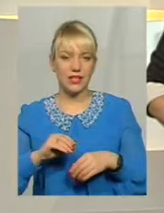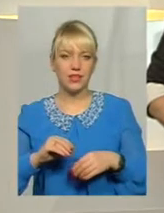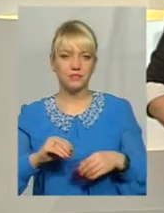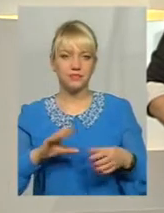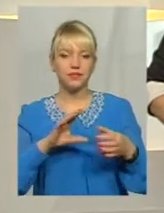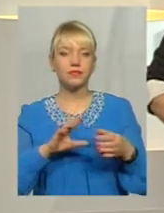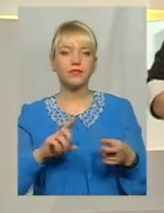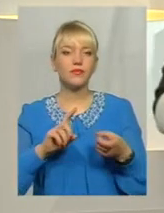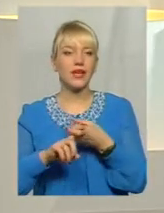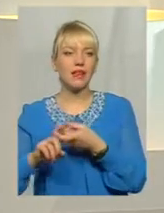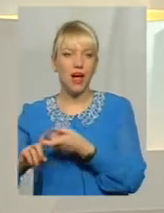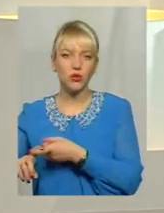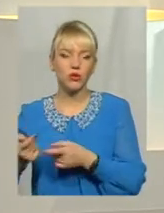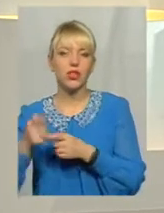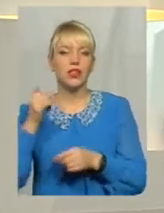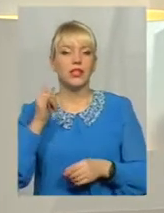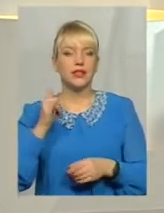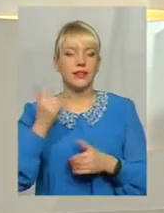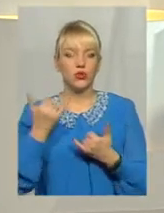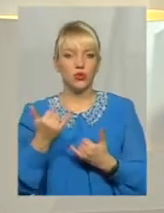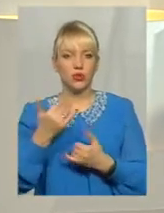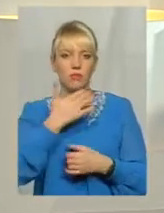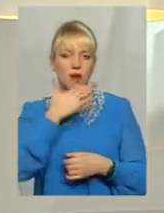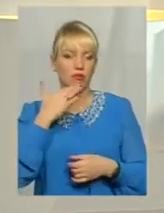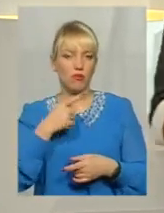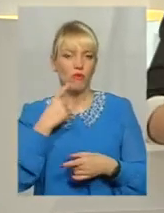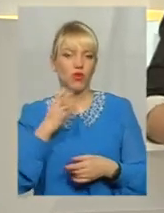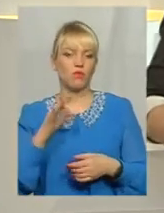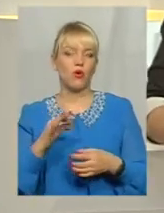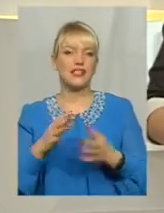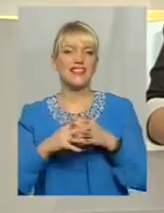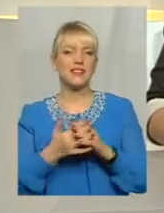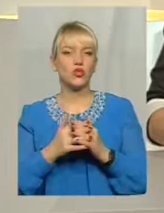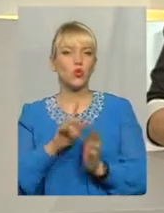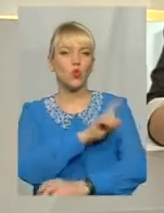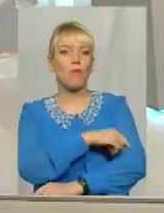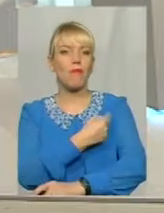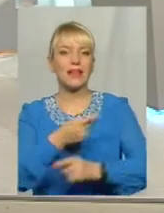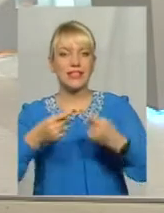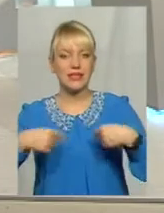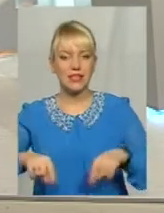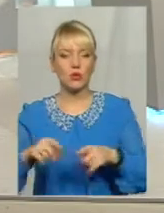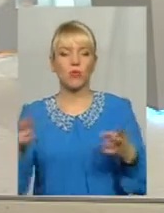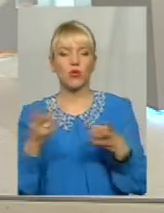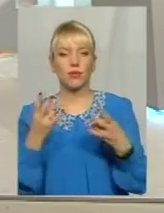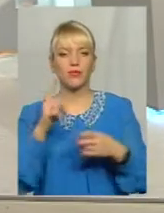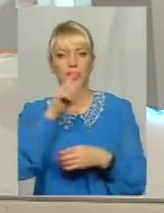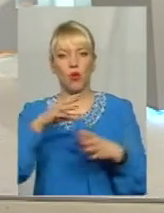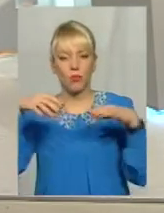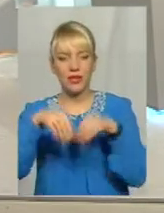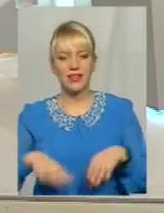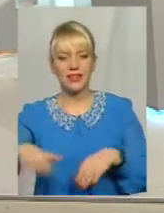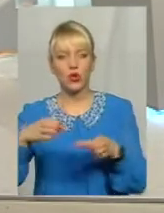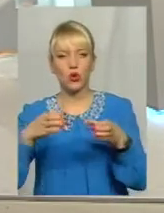Зараз багато говорить про сільську медицину Про необхідність в тих об'єднаних тергромадах